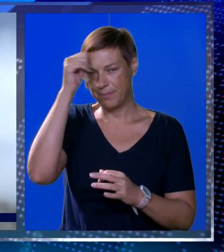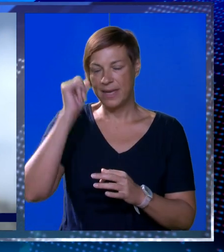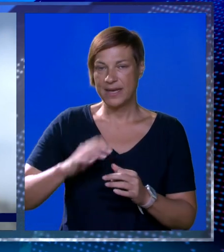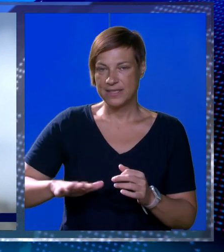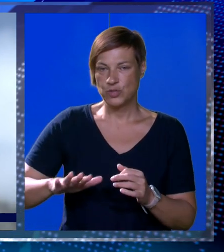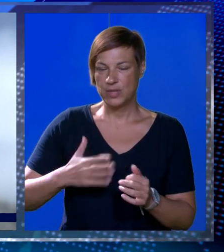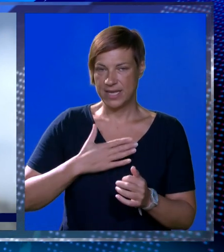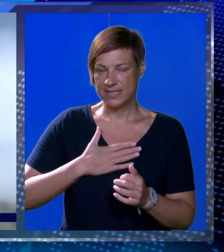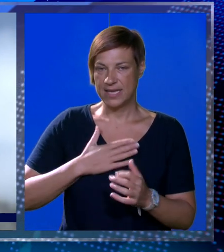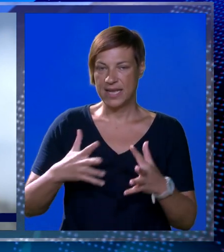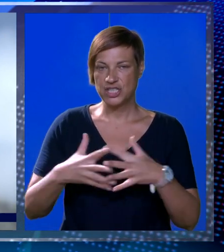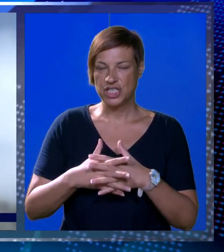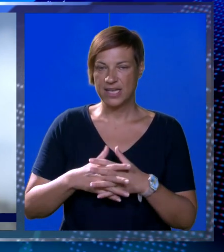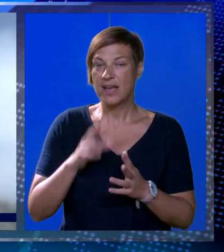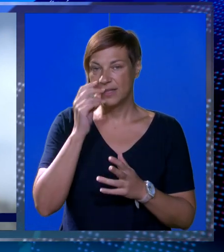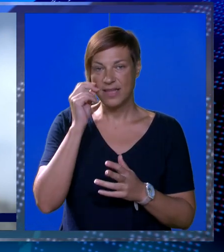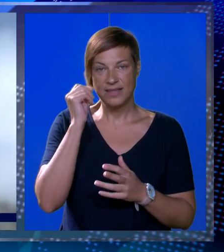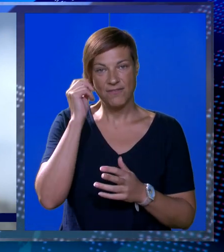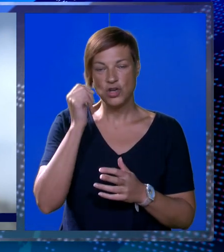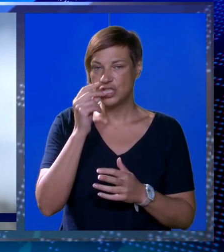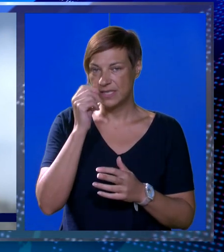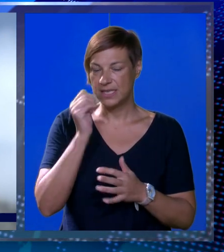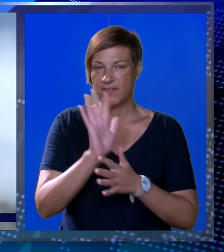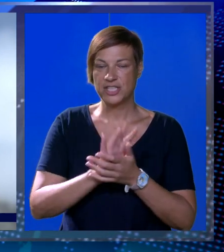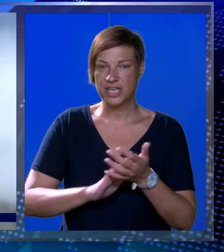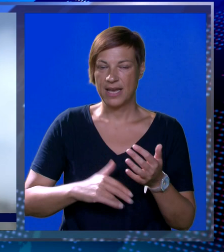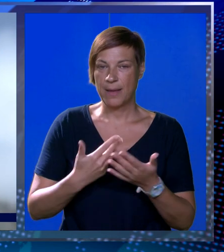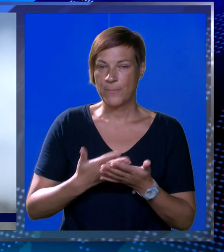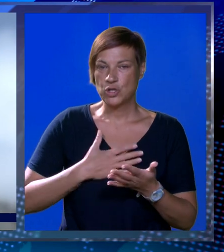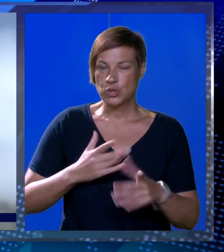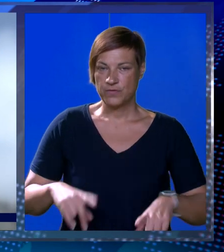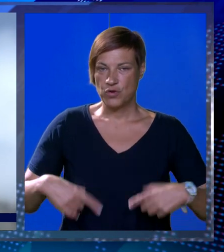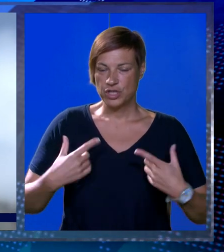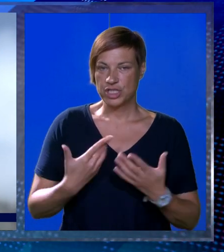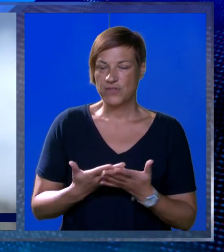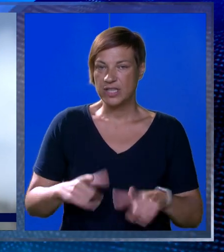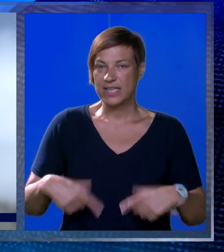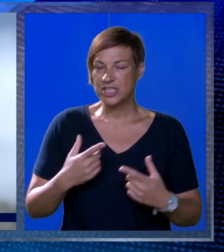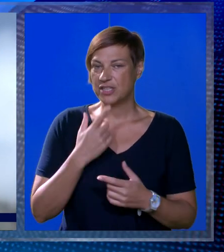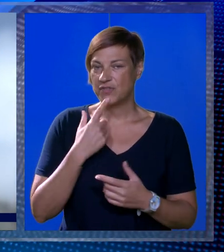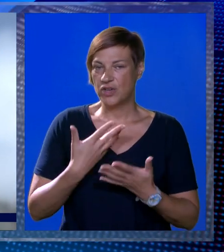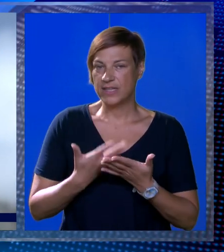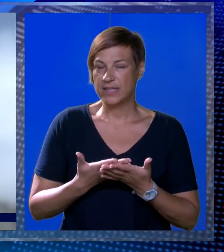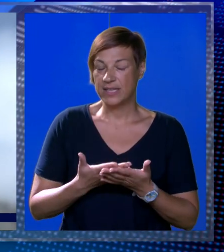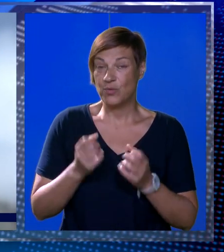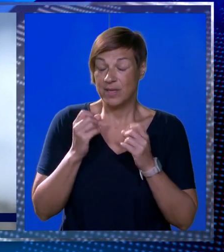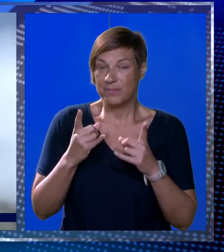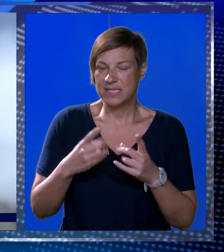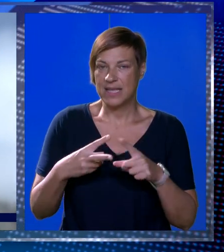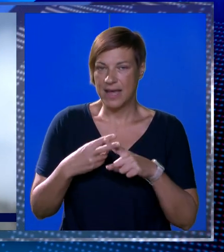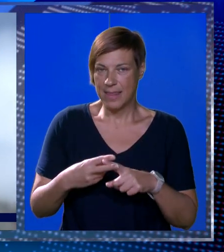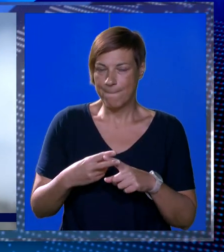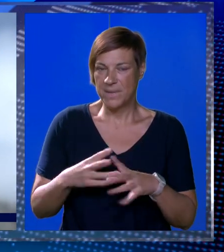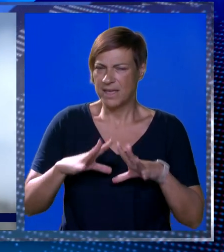Imena su to djece našeg grada, djevojčica i dječaka na početku svog života. Života koji im je iznenada